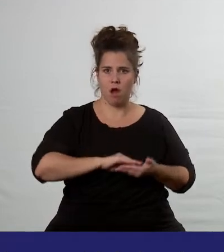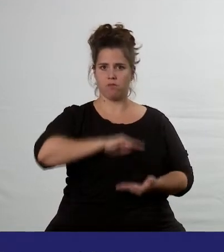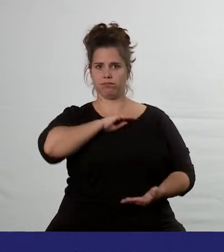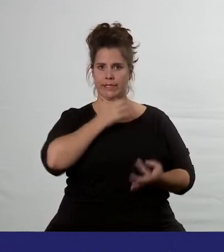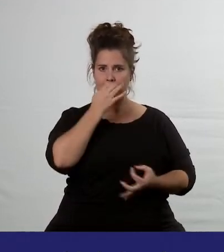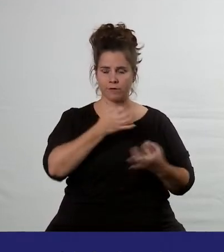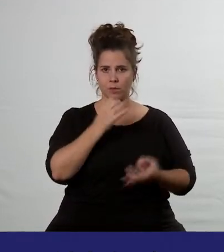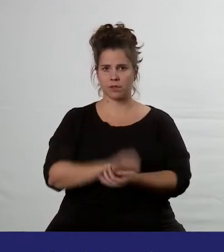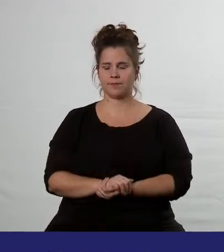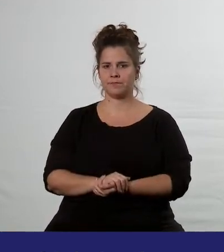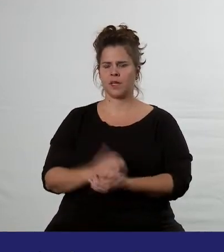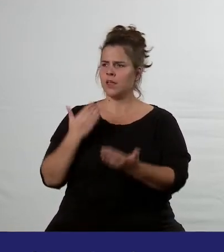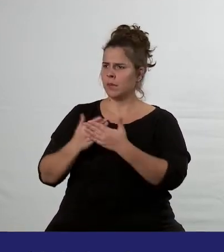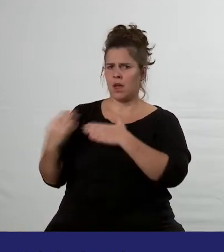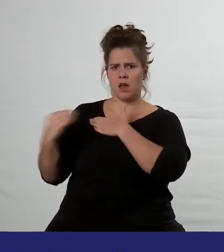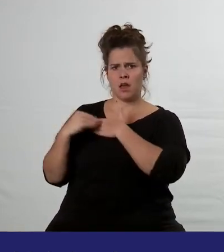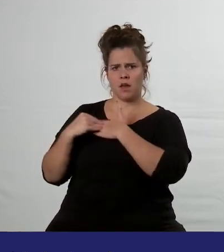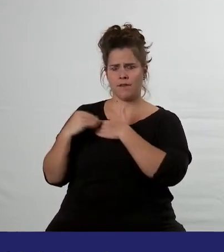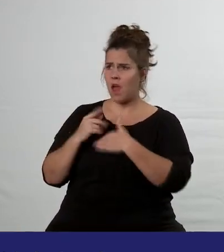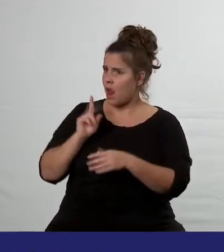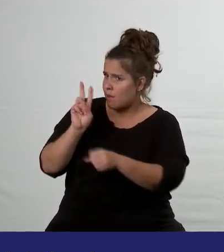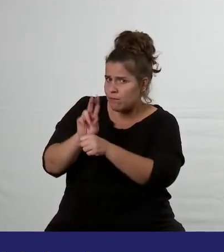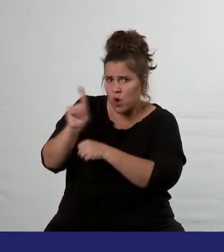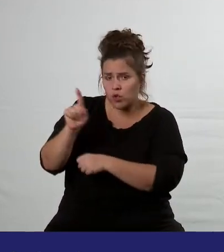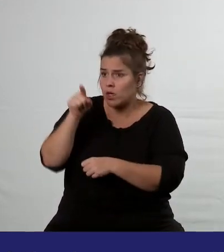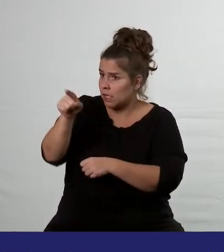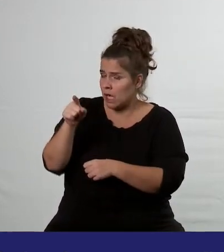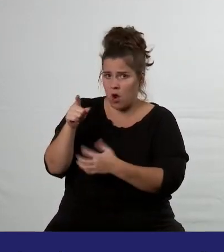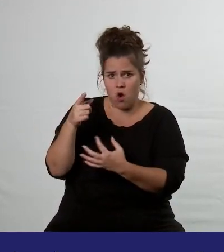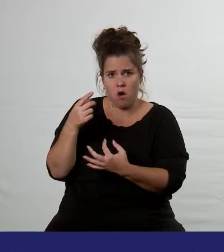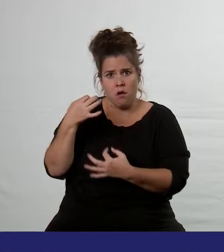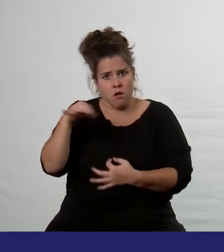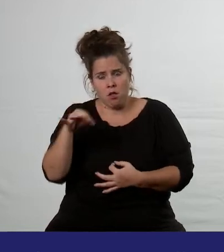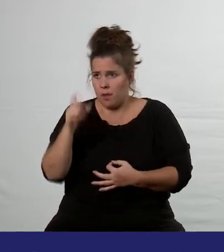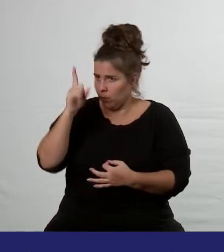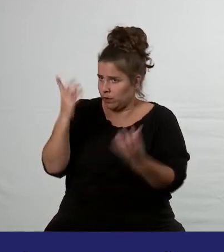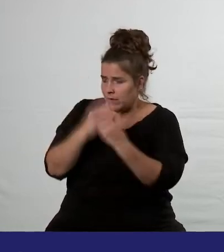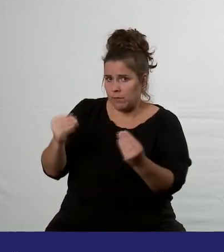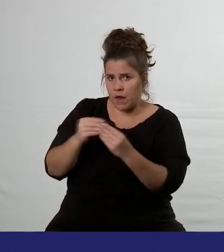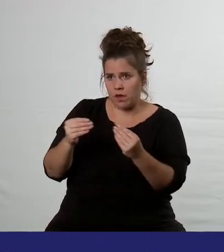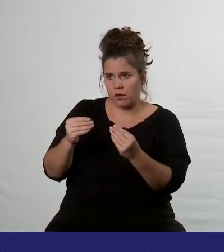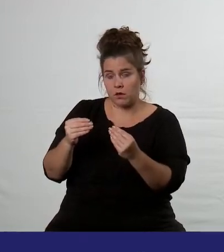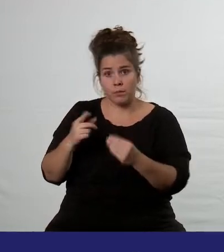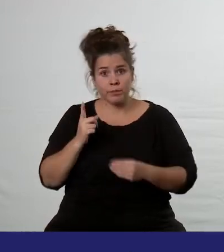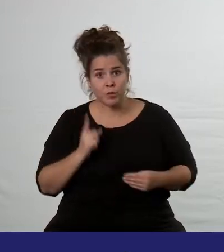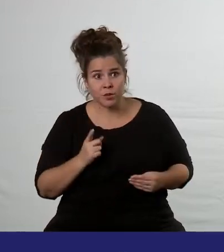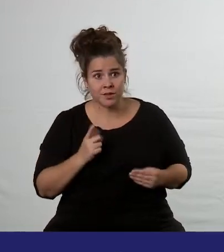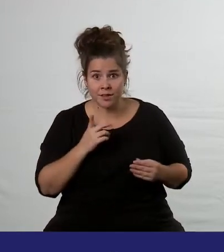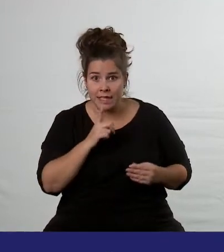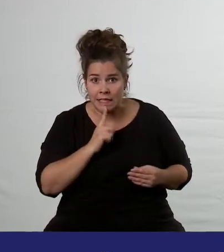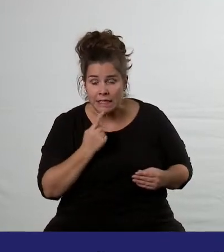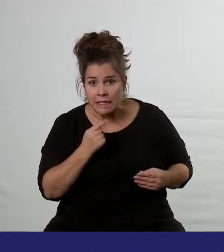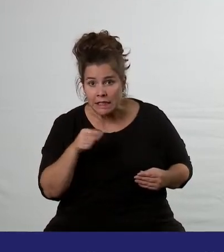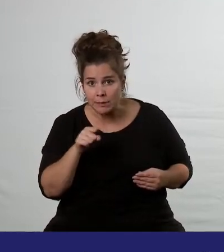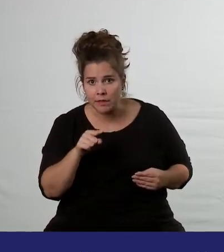Bylo mi řečeno, že ani to, co dělám a ani můj přístup k věci není úplně samozřejmý a že stojí za vyprávění, tak jsem tady. Na